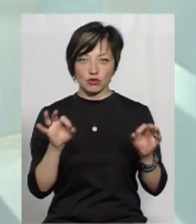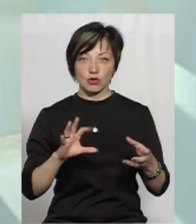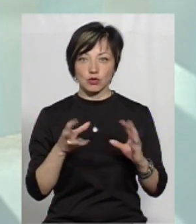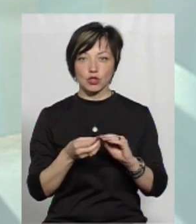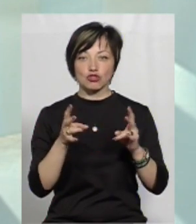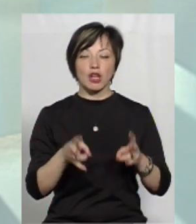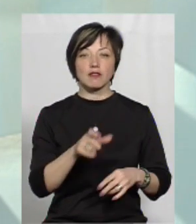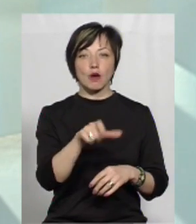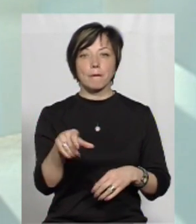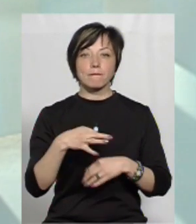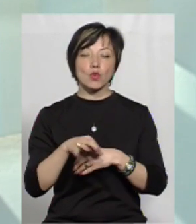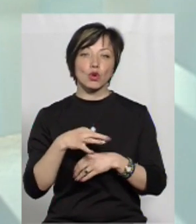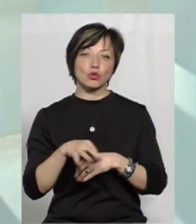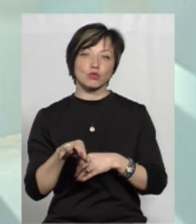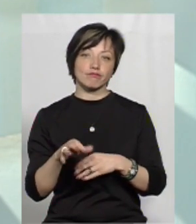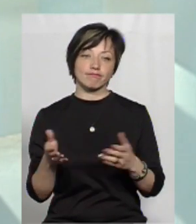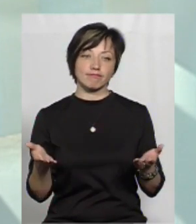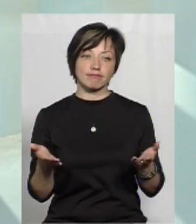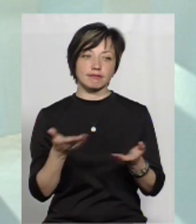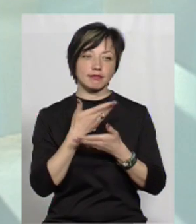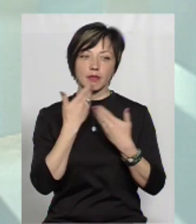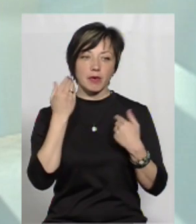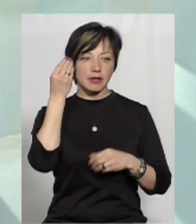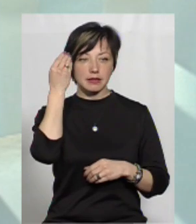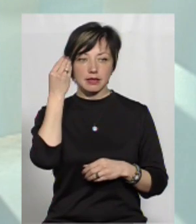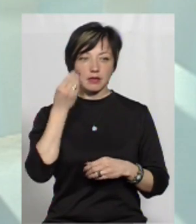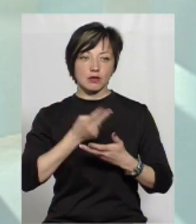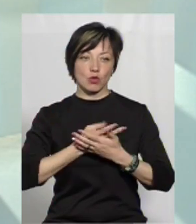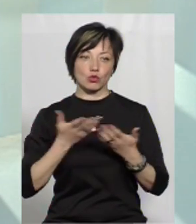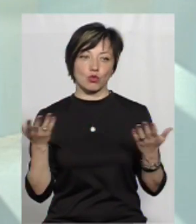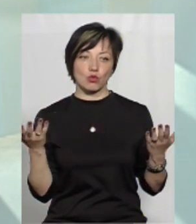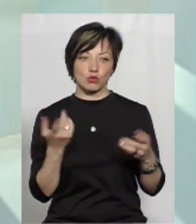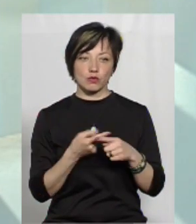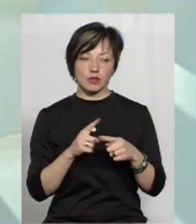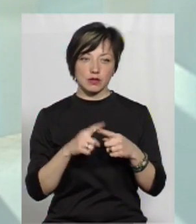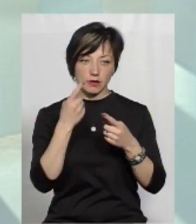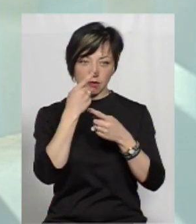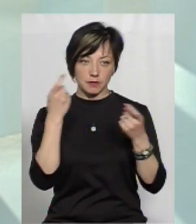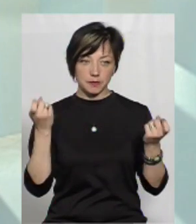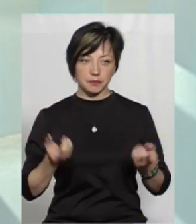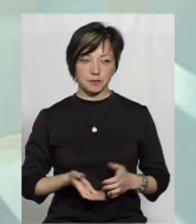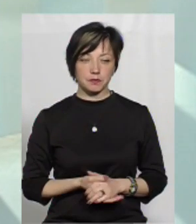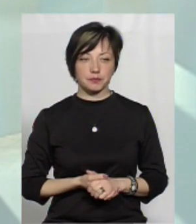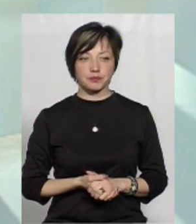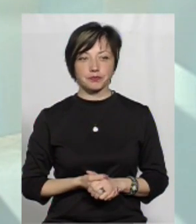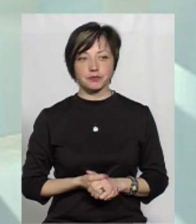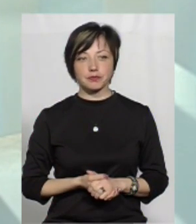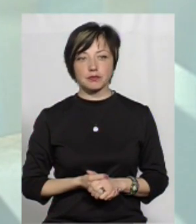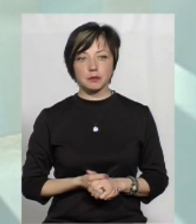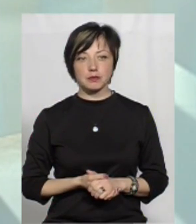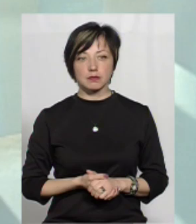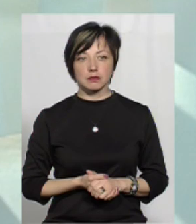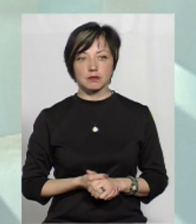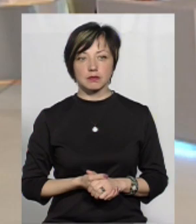то жертвам булінгу не буде мати сенсу або інших емоційних